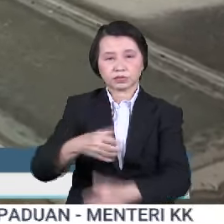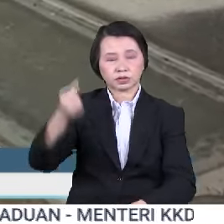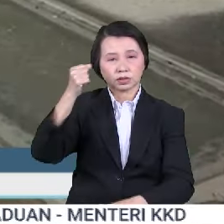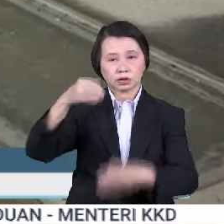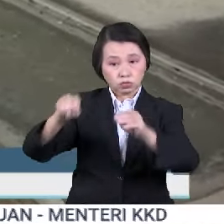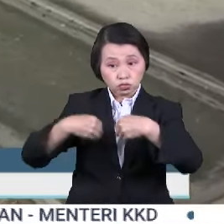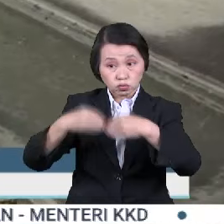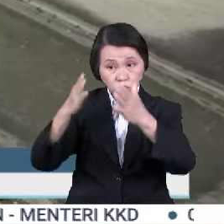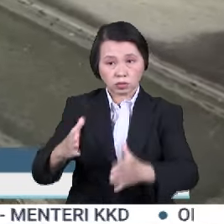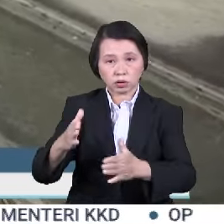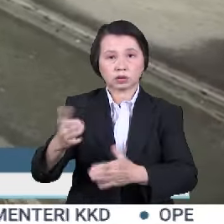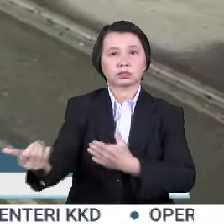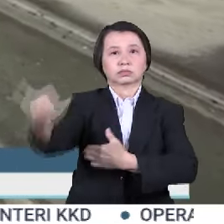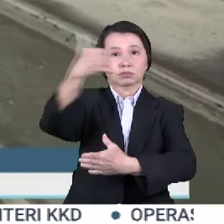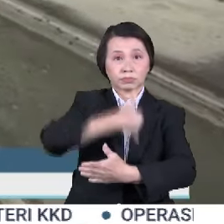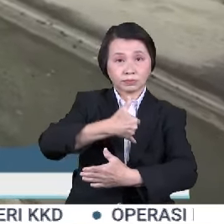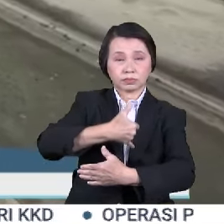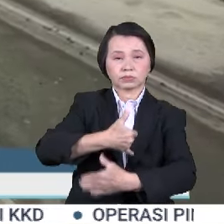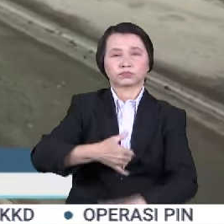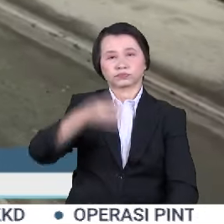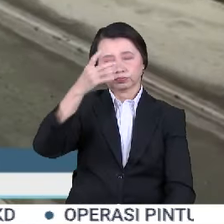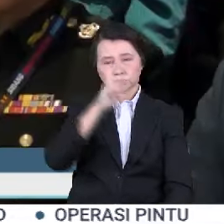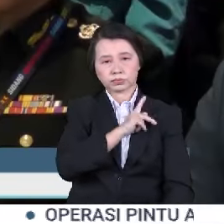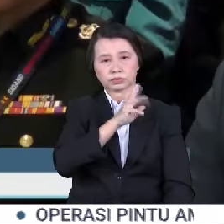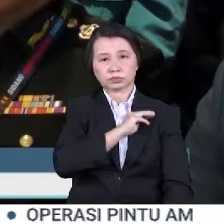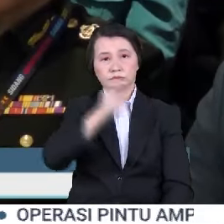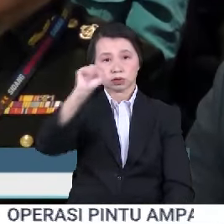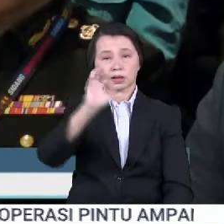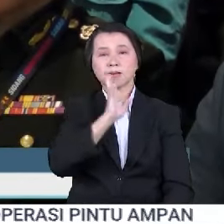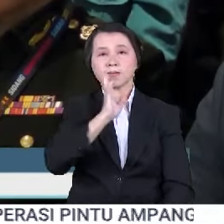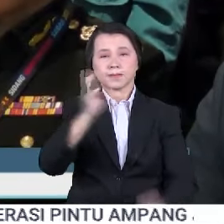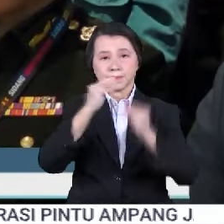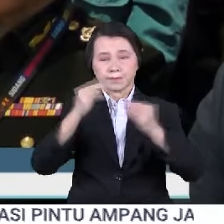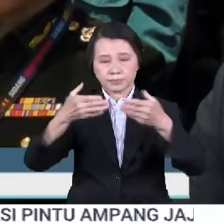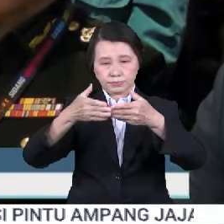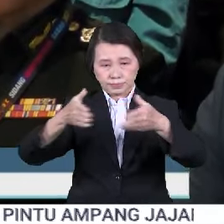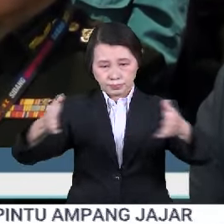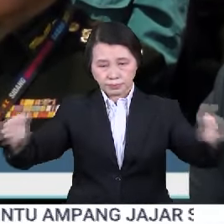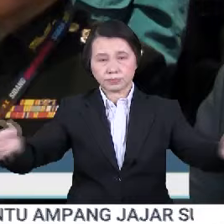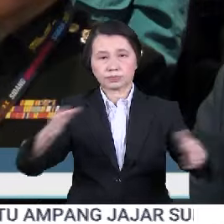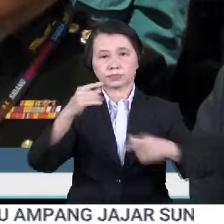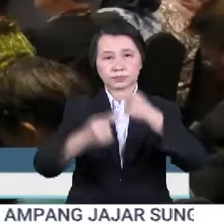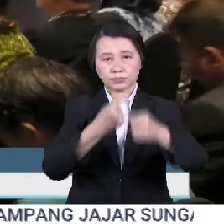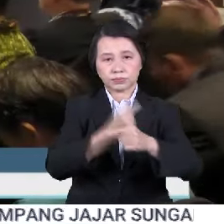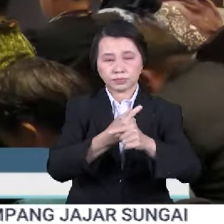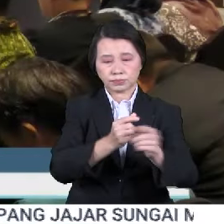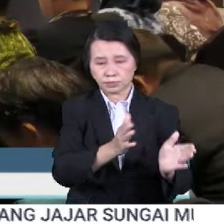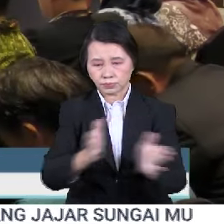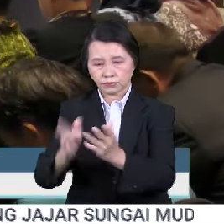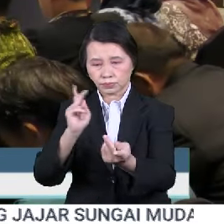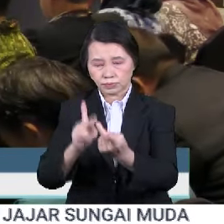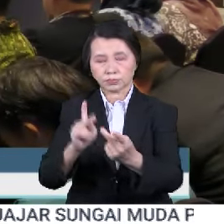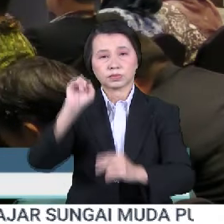manusia merentasi sempadan. Datuk Haji Jinor berkata demikian sempena merasmikan Majlis Pembukaan Sidang Geostrategik Negeri Sabah